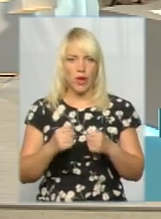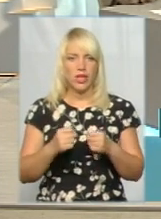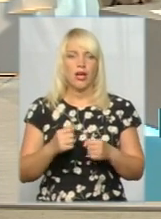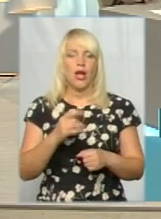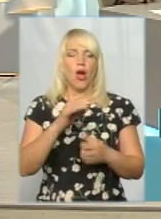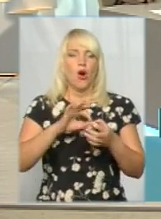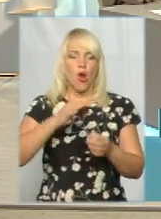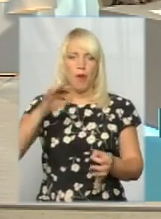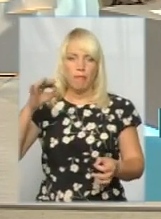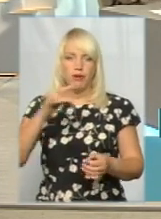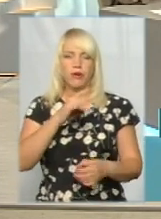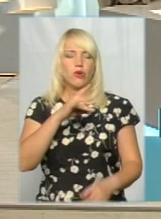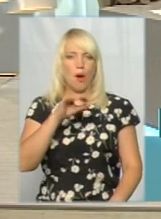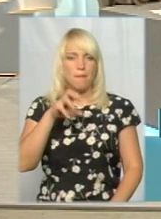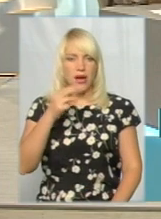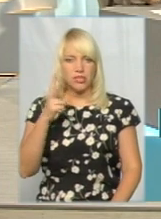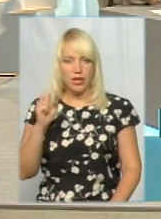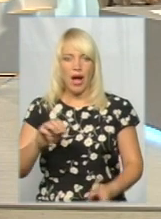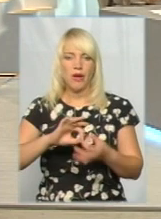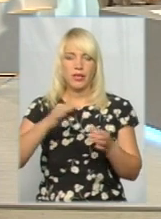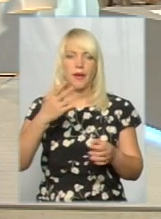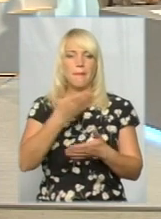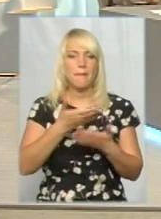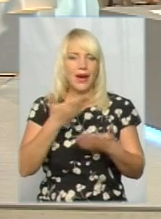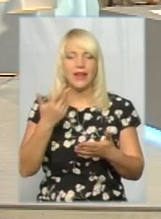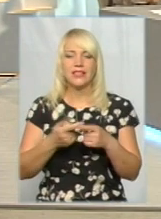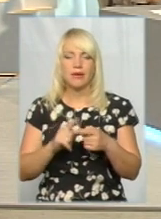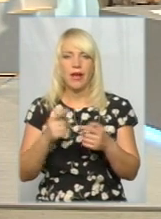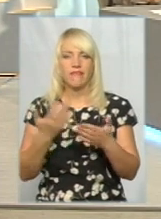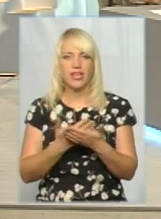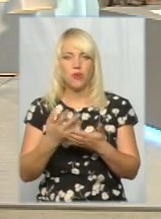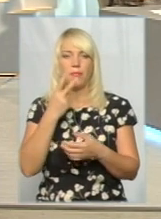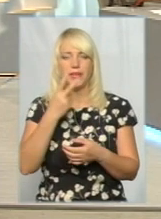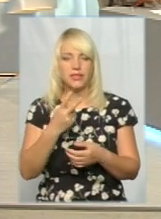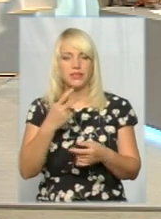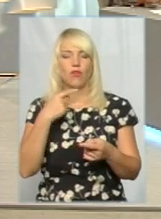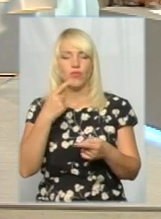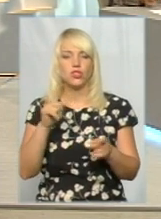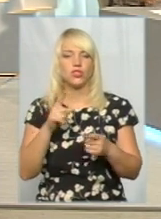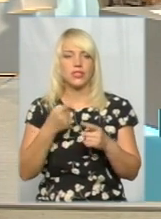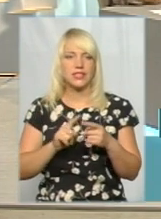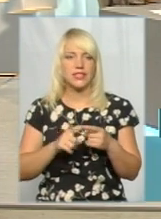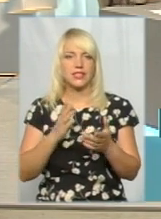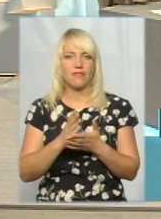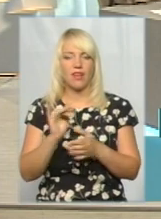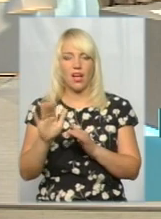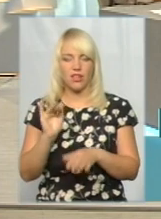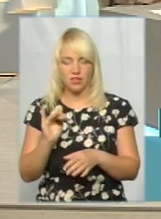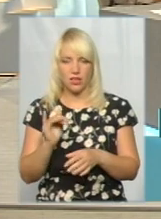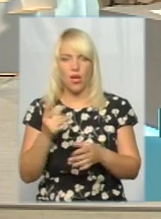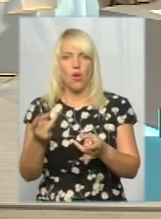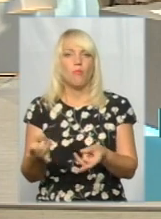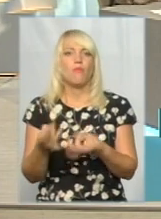виявили порушення. Перед ефіром ми з вами спілкувалися про те, що вони зараз знаходяться в оренді. То поясніть,